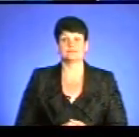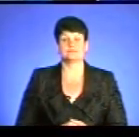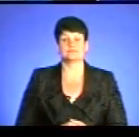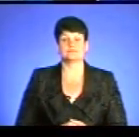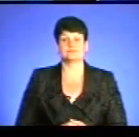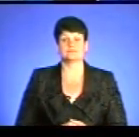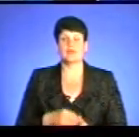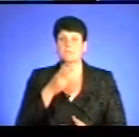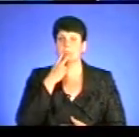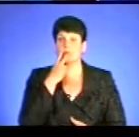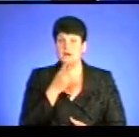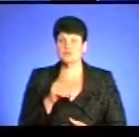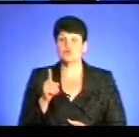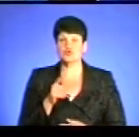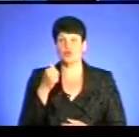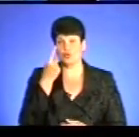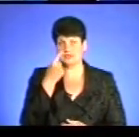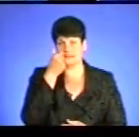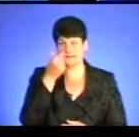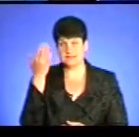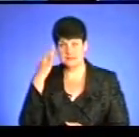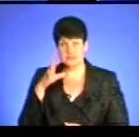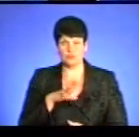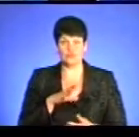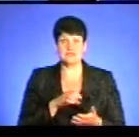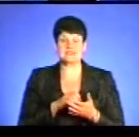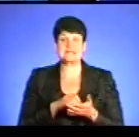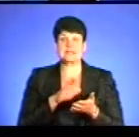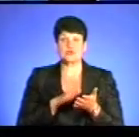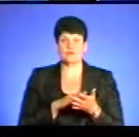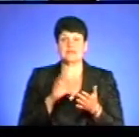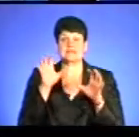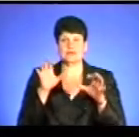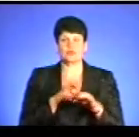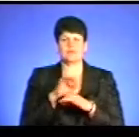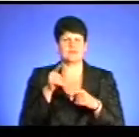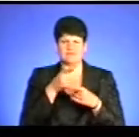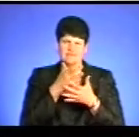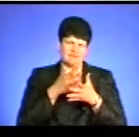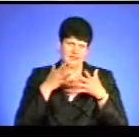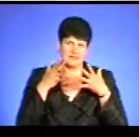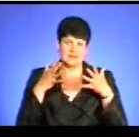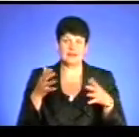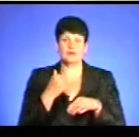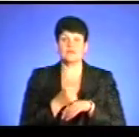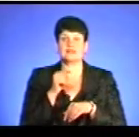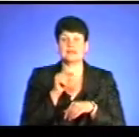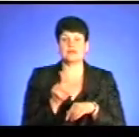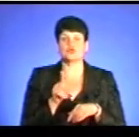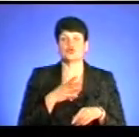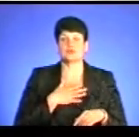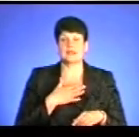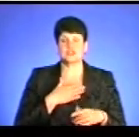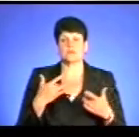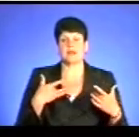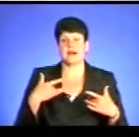Ну, ось бачимо, що ще рік тому був зареєстрований цей законопроект. Він великий, там багато інформації, але основне те, що нашим